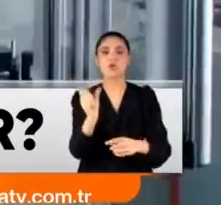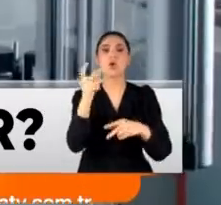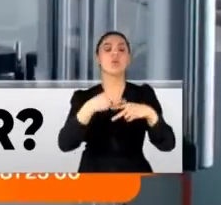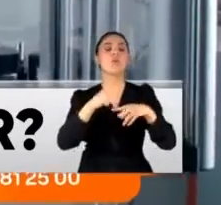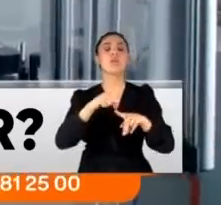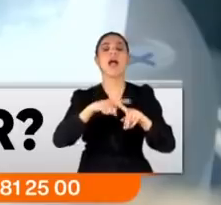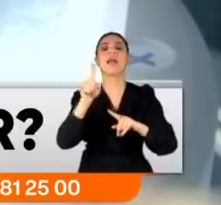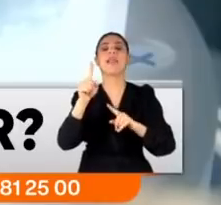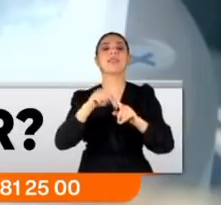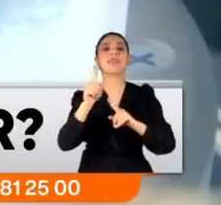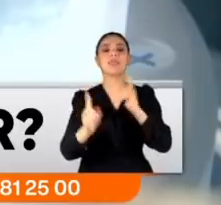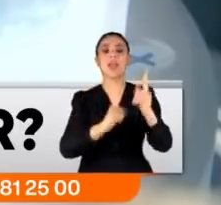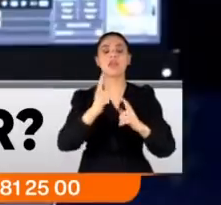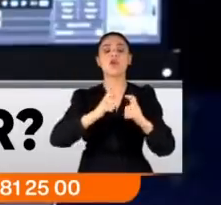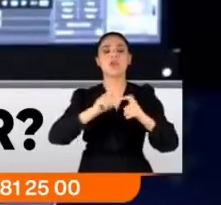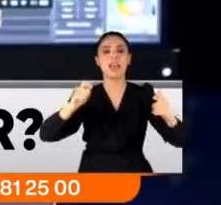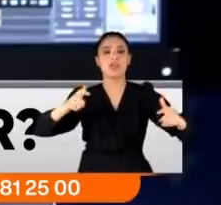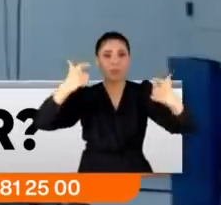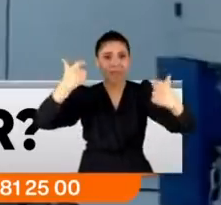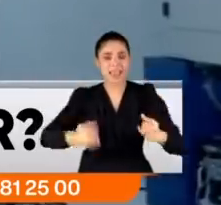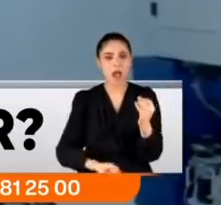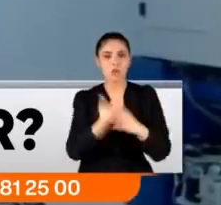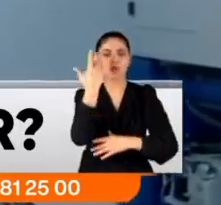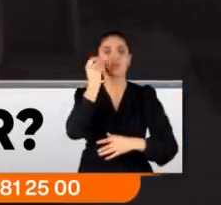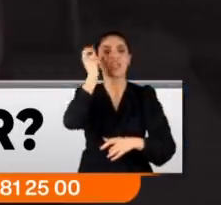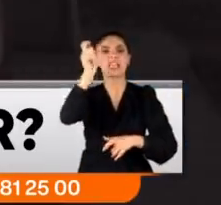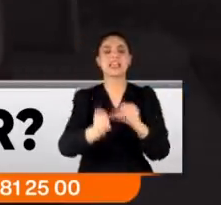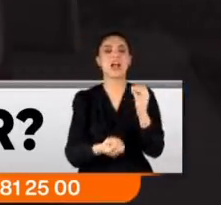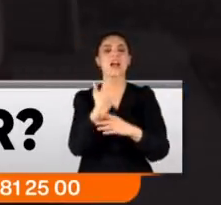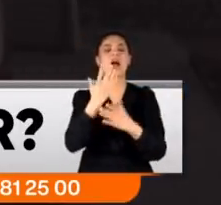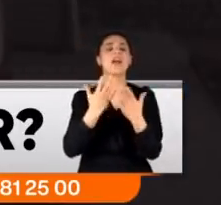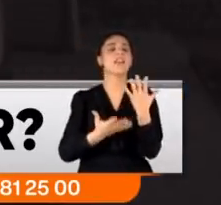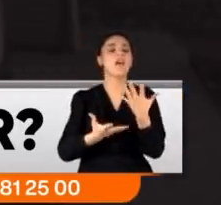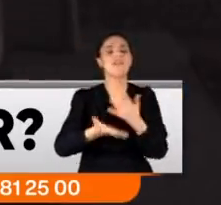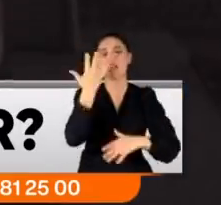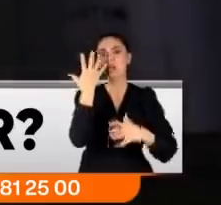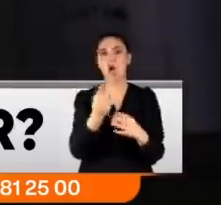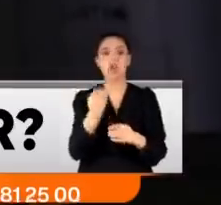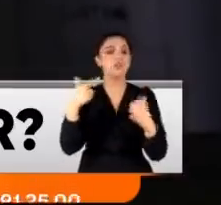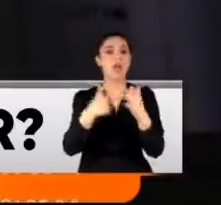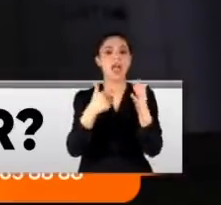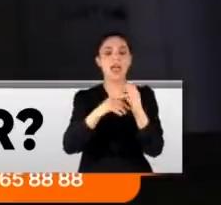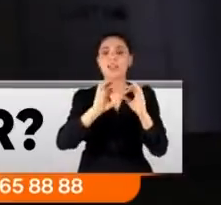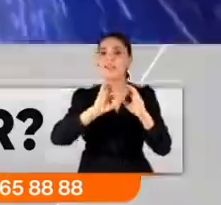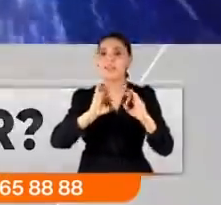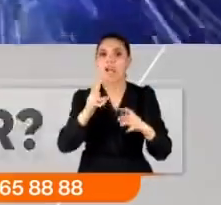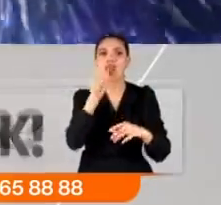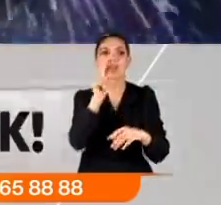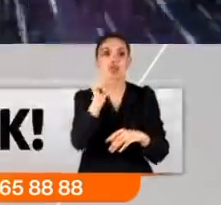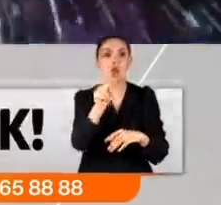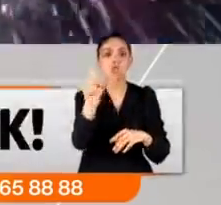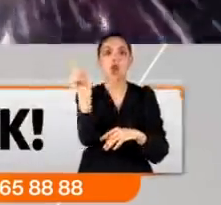teknoloji geliştirme bölgesi kurulacak, insan kaynağı arttırılacak. Son hedef ise en az Ay'a gitmek kadar heyecan verici.